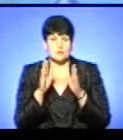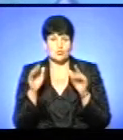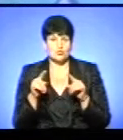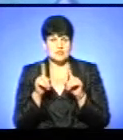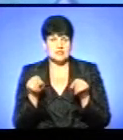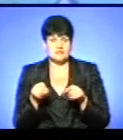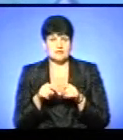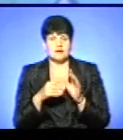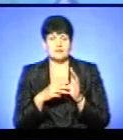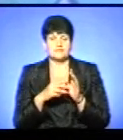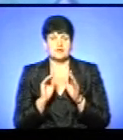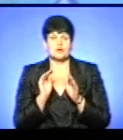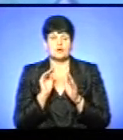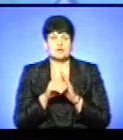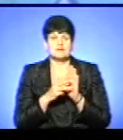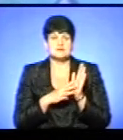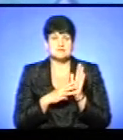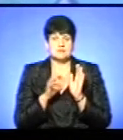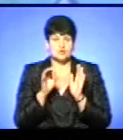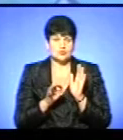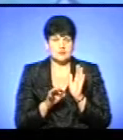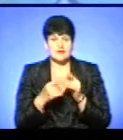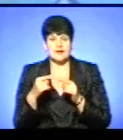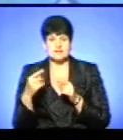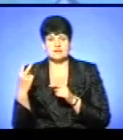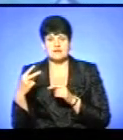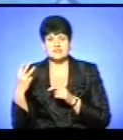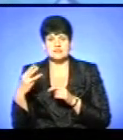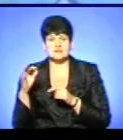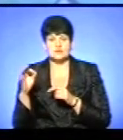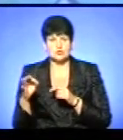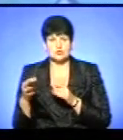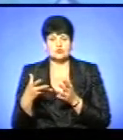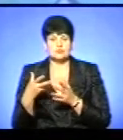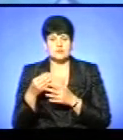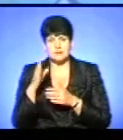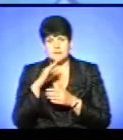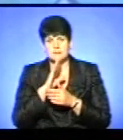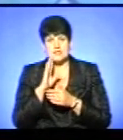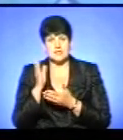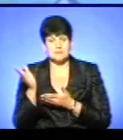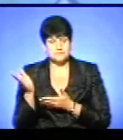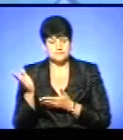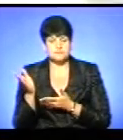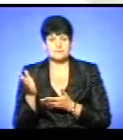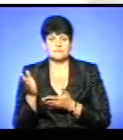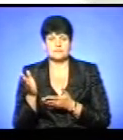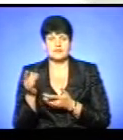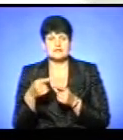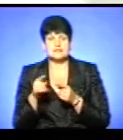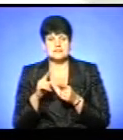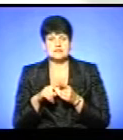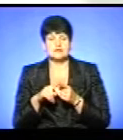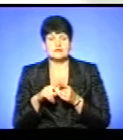доплата 70 і 80%. Решта, платили 20-30%, залежно знову таки від категорії, платили батьки, проплачували. Все-таки, щоб